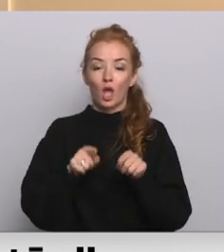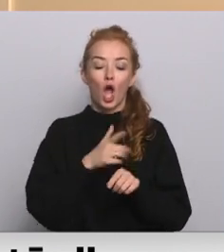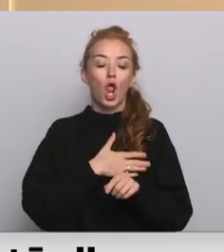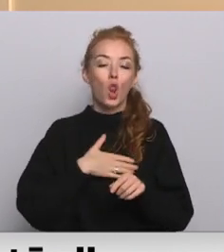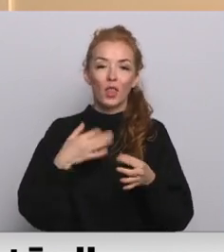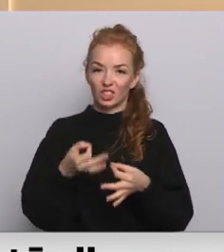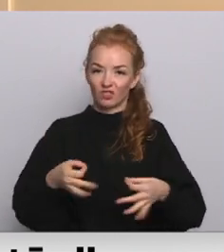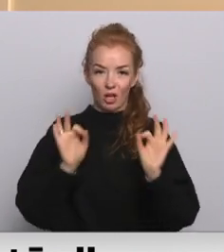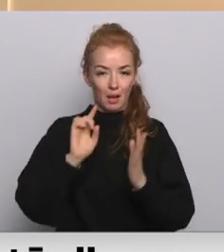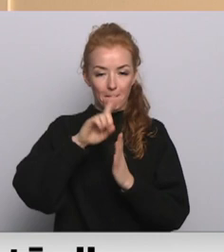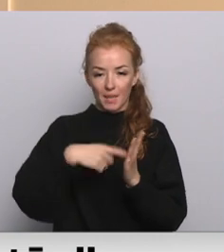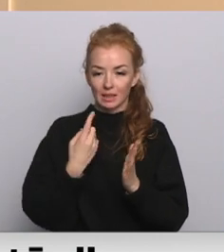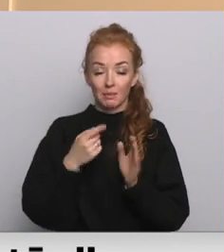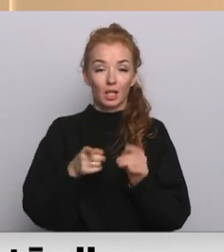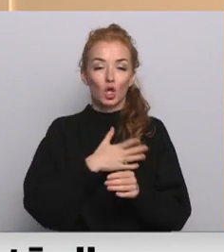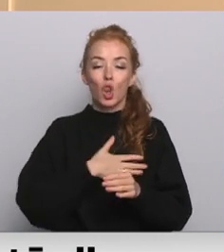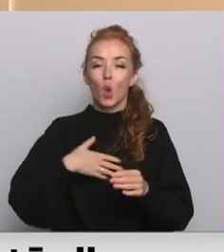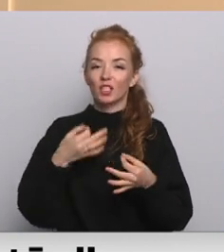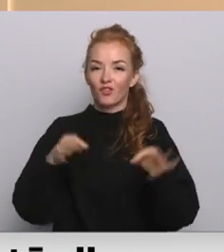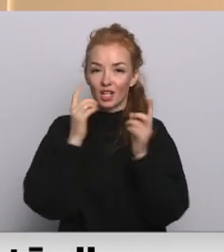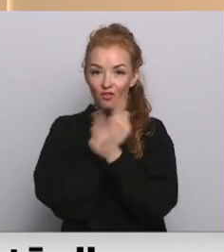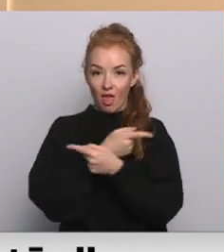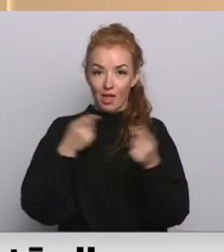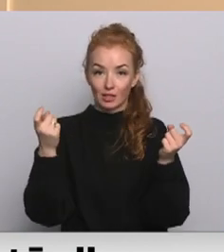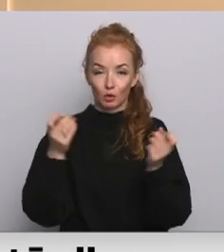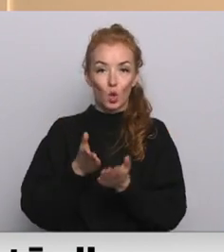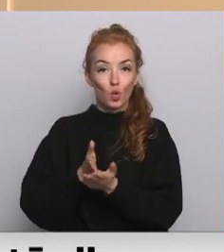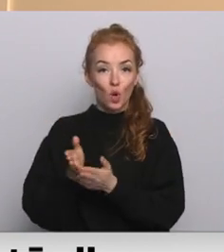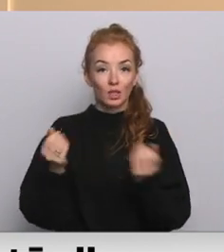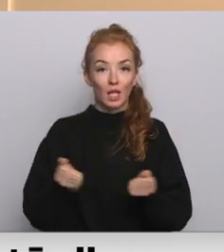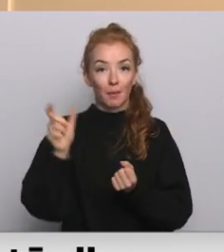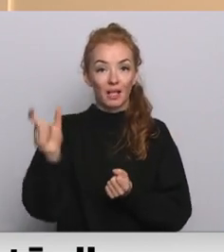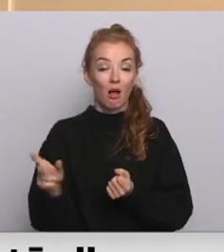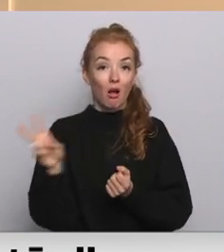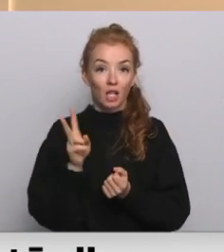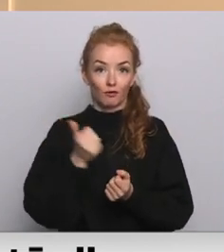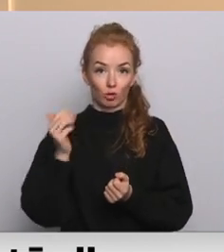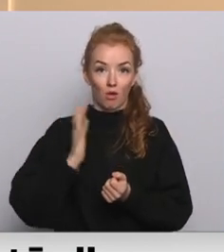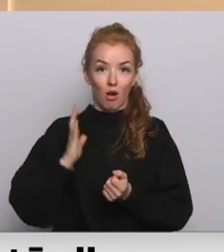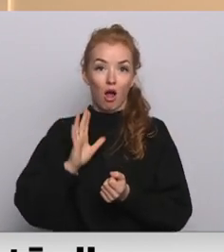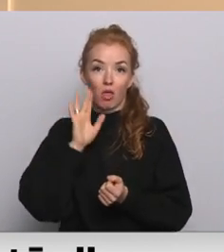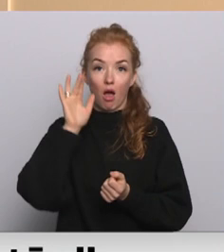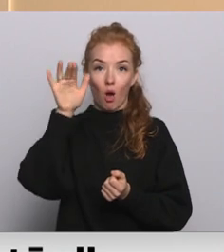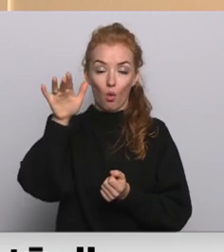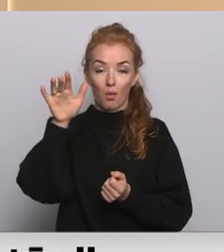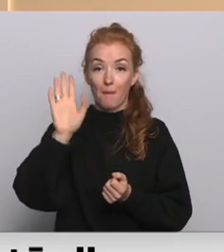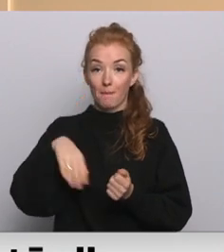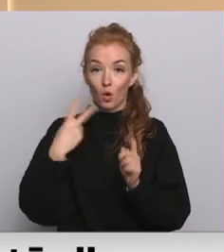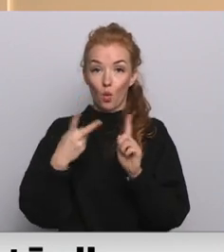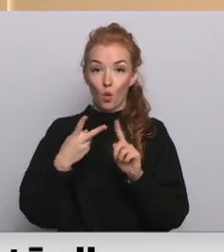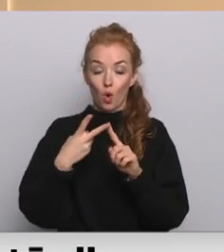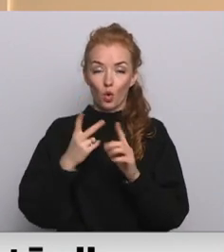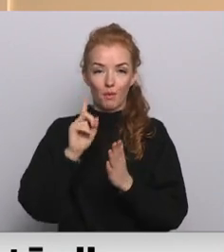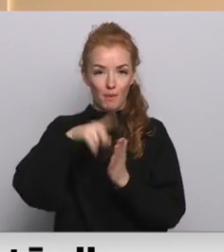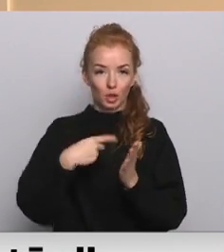būtiska prasība, jo tas ir ļoti būtisks vēstījums nozars darbiniekiem, kas viņus sagaida nākotnē. Par otro prasību,